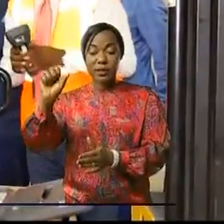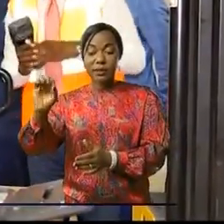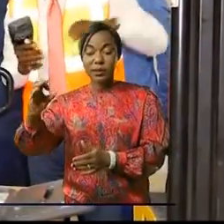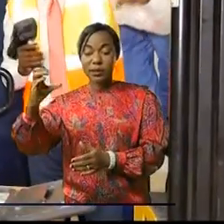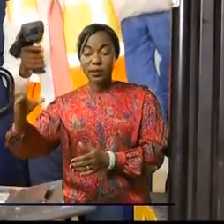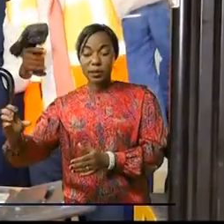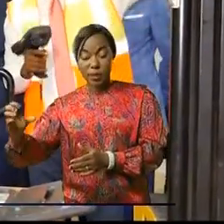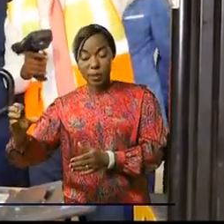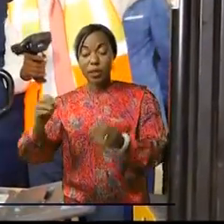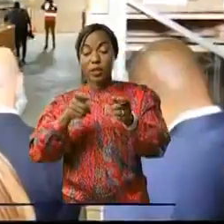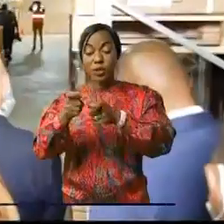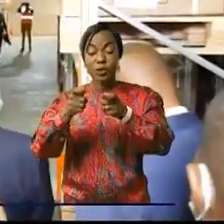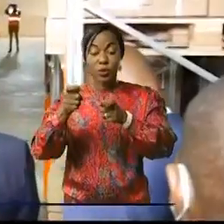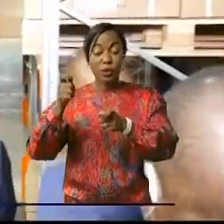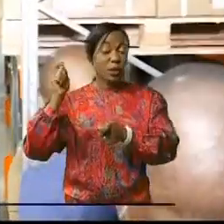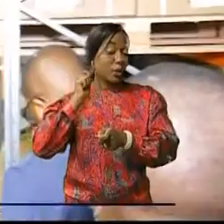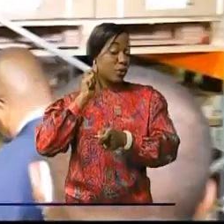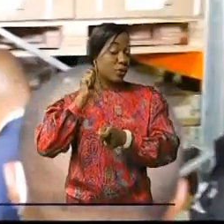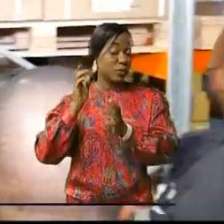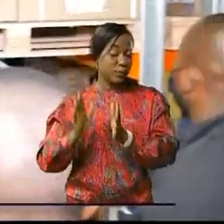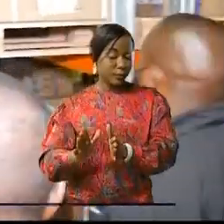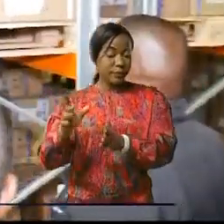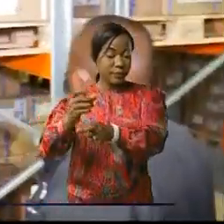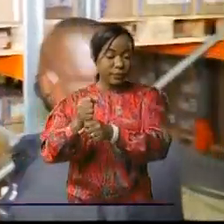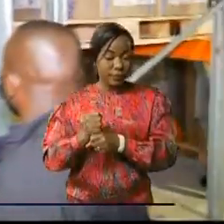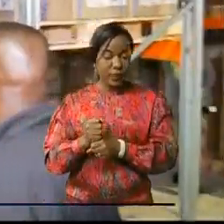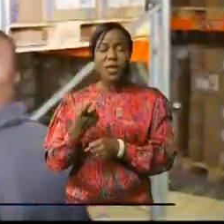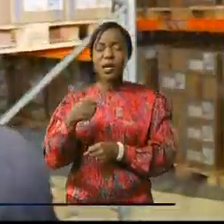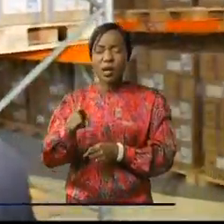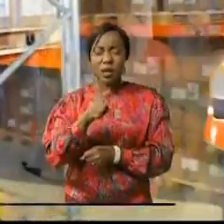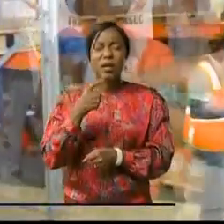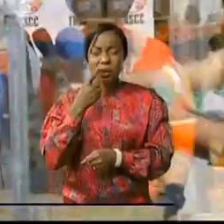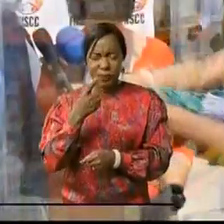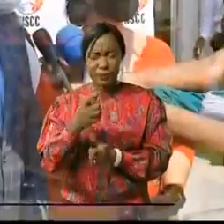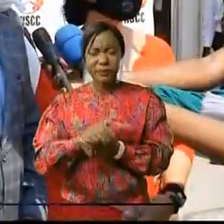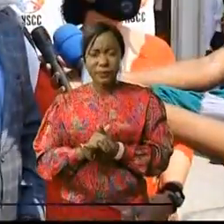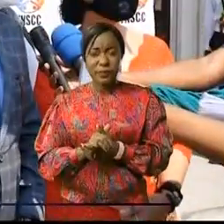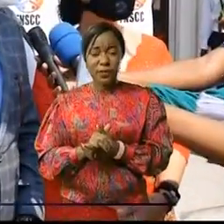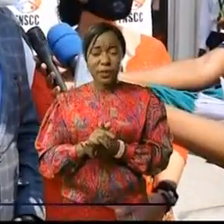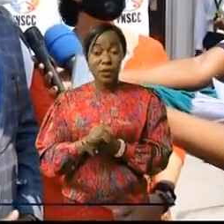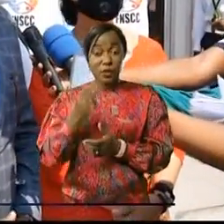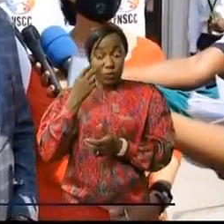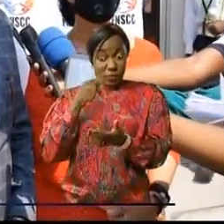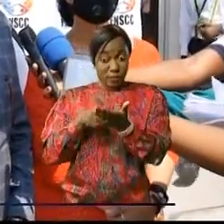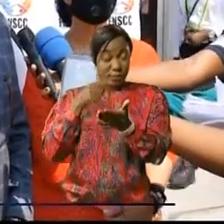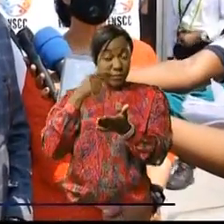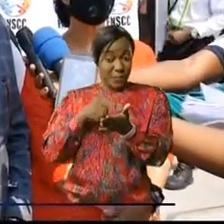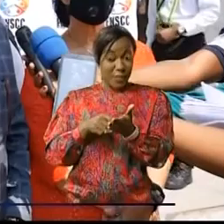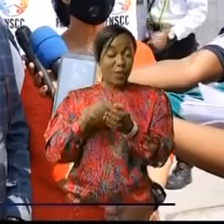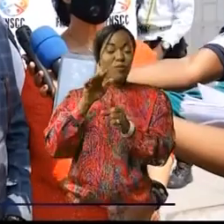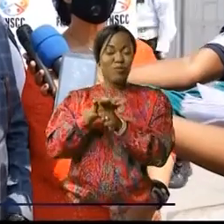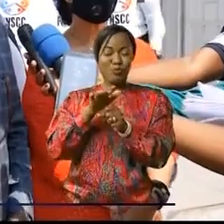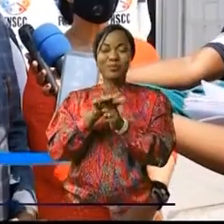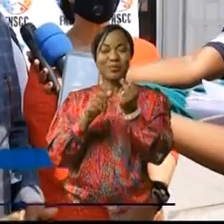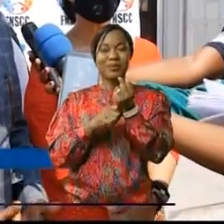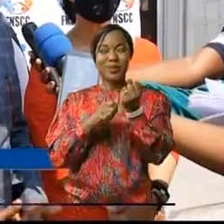le docteur Jean Mounongo. Nous sentons que la population a commencé à lâcher les mesures barrières alors que la pandémie est avec nous.